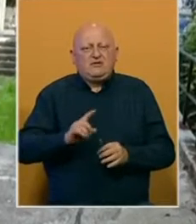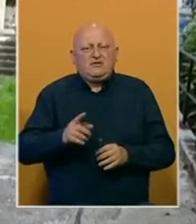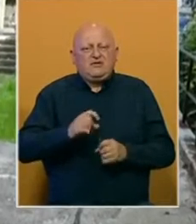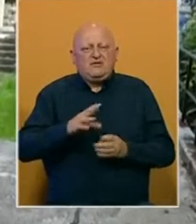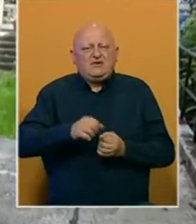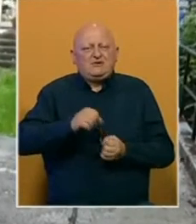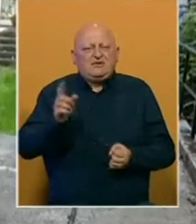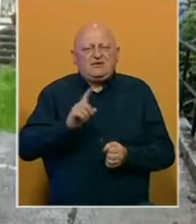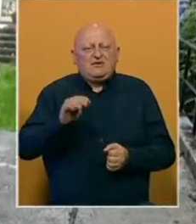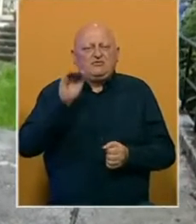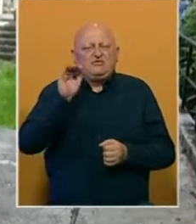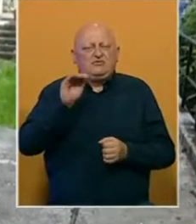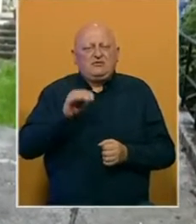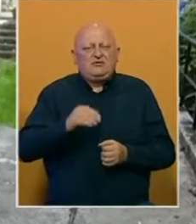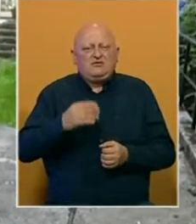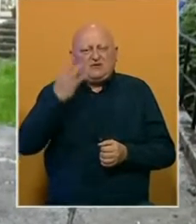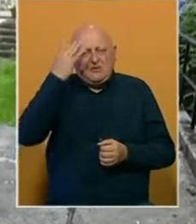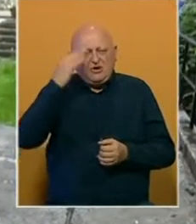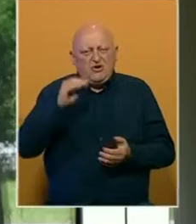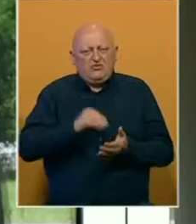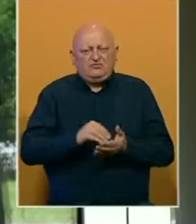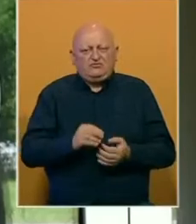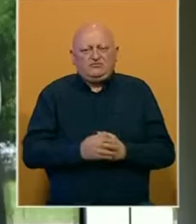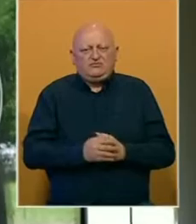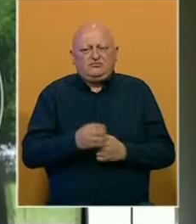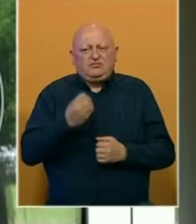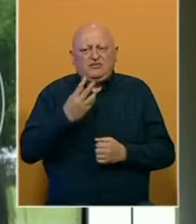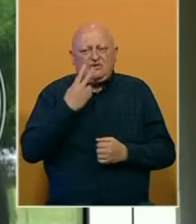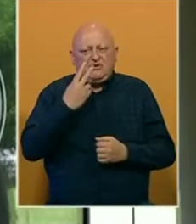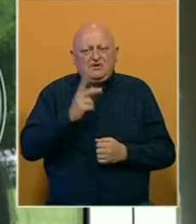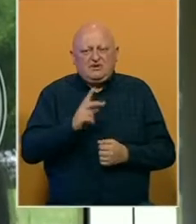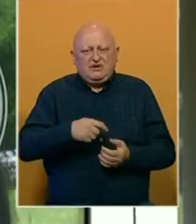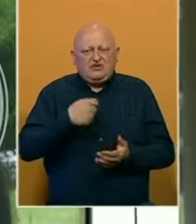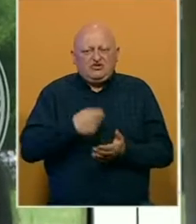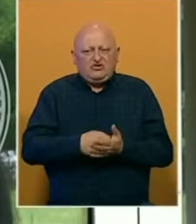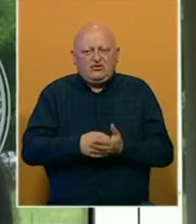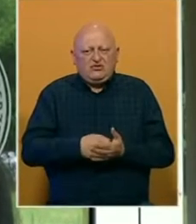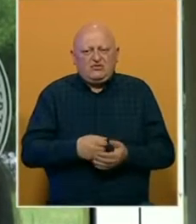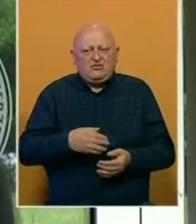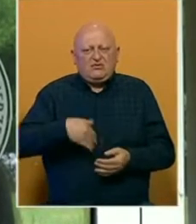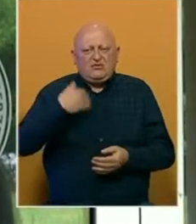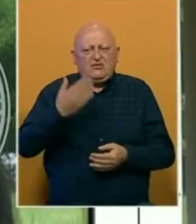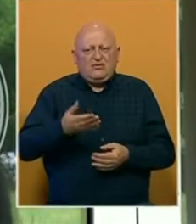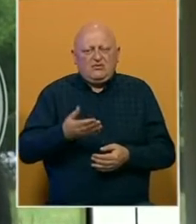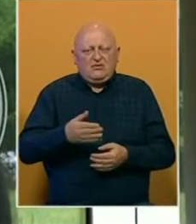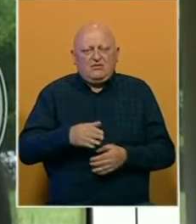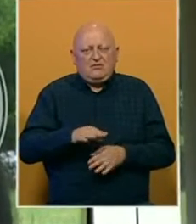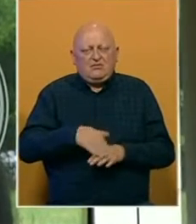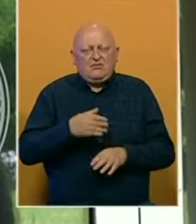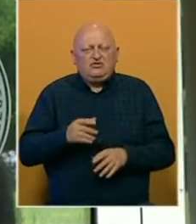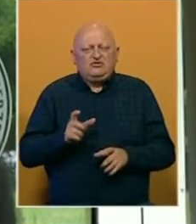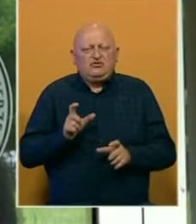bez diplome ne može prijaviti na evidenciju biroa. Kad je on vidio da neće nikoga plati, onda su počele učsene.